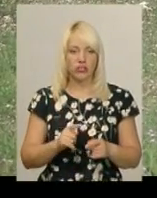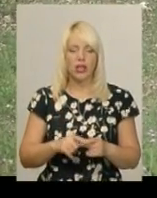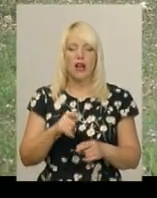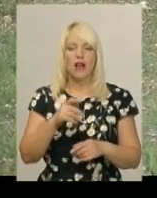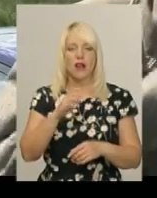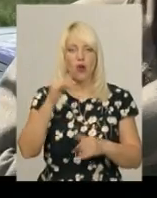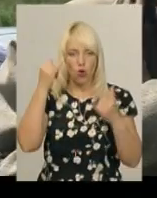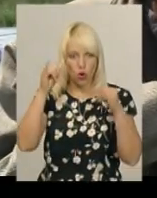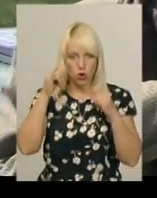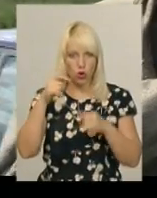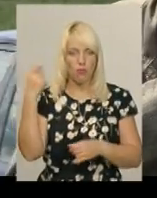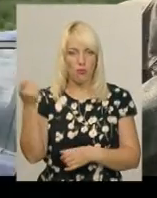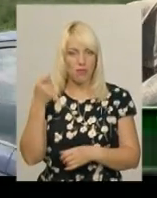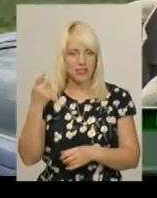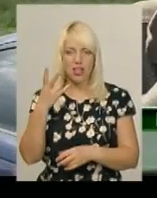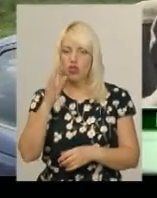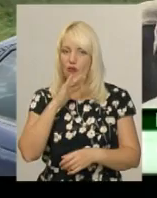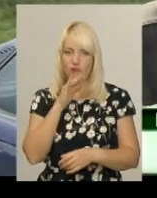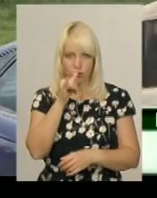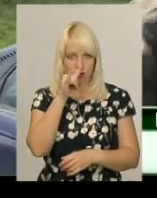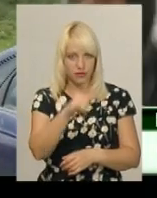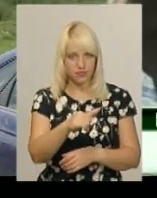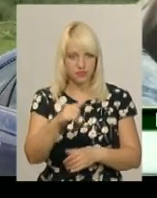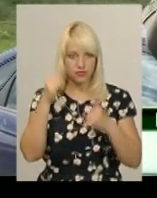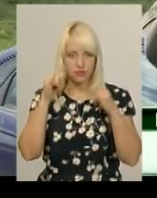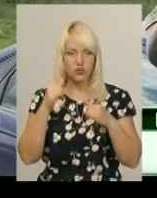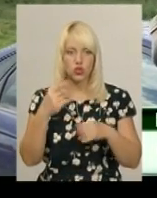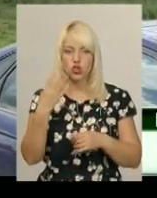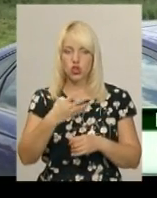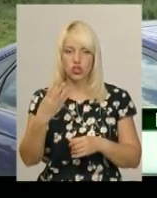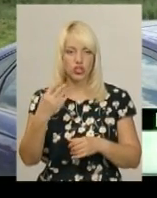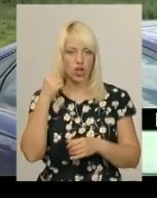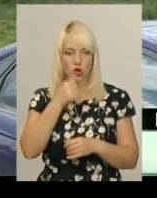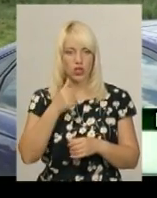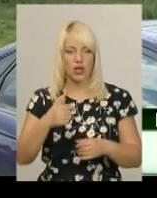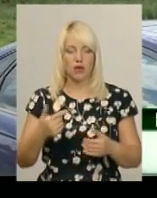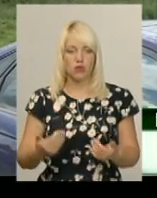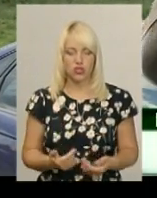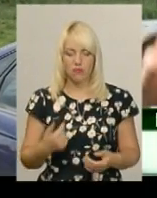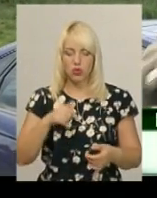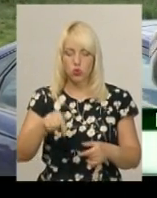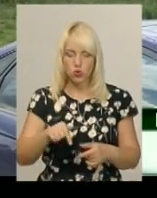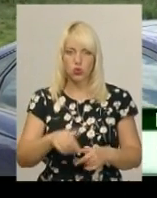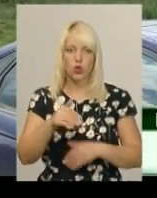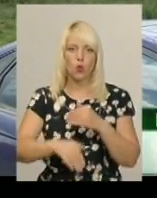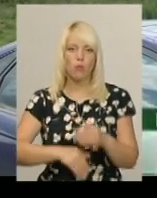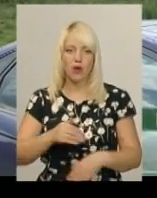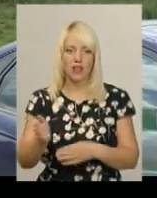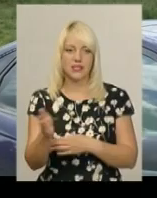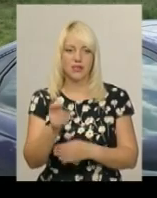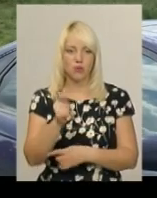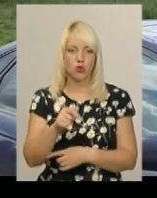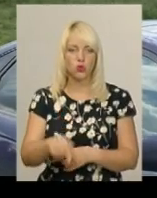не пускає. Вже 44 роки прожив, ще не було такого, щоб не купалися, а рибу ловили. А тут зараз не то,